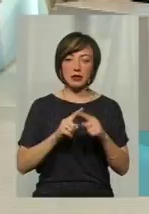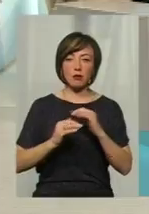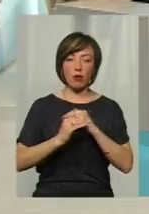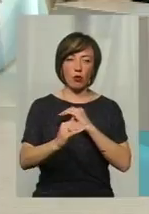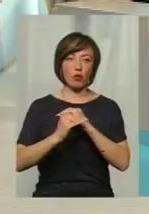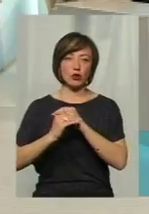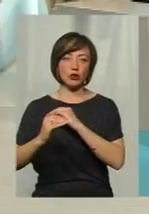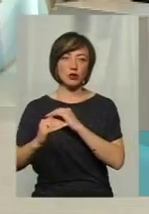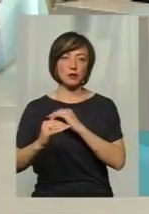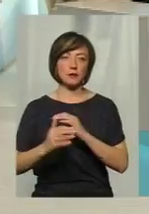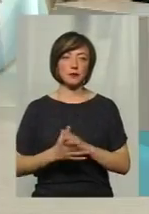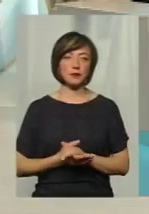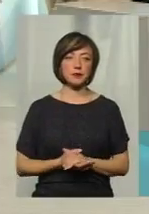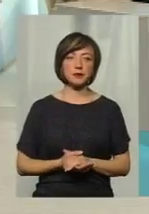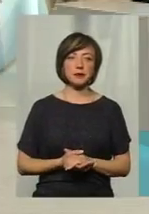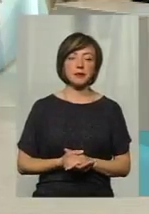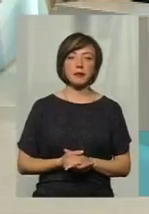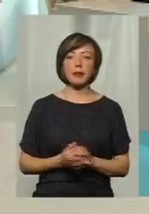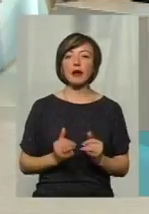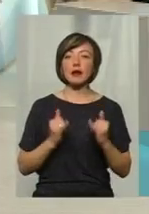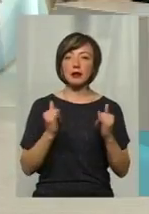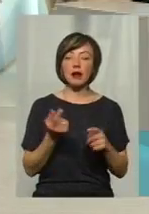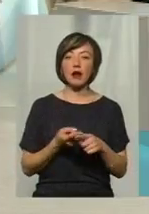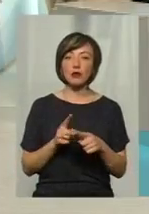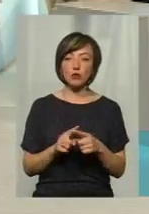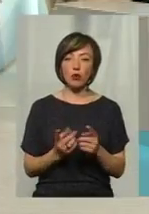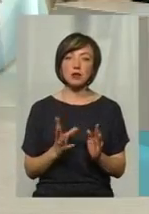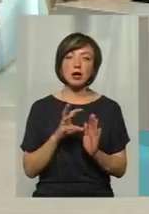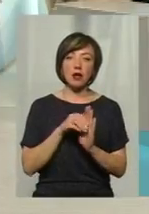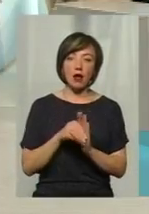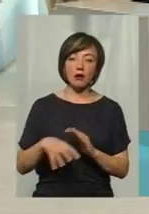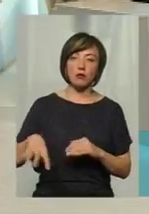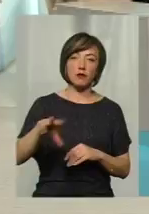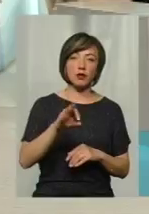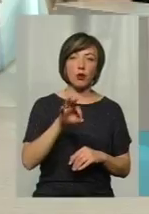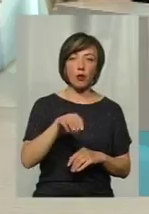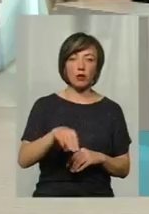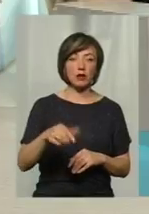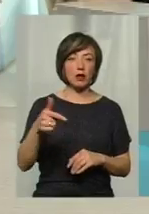На ці цілі закладено по всіх ОТГ,